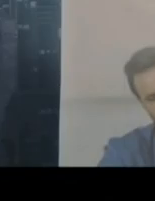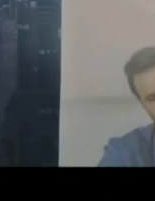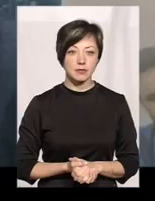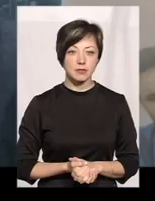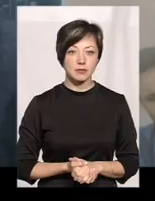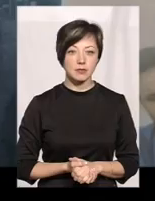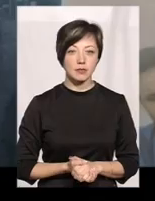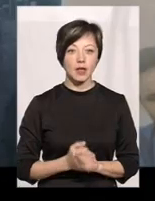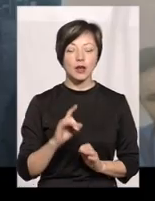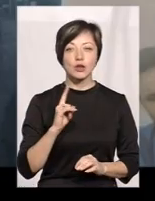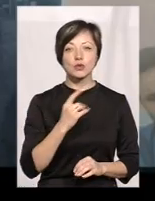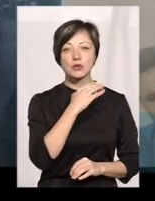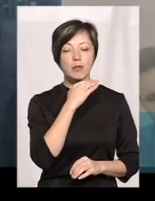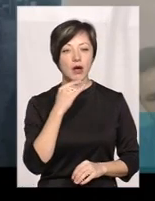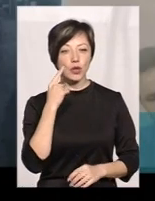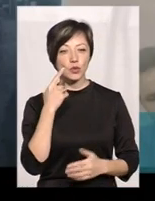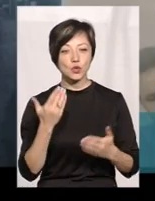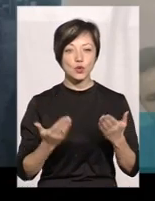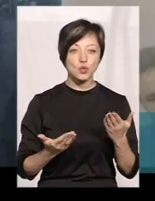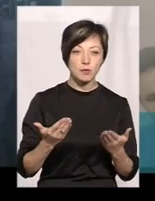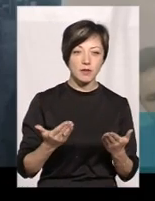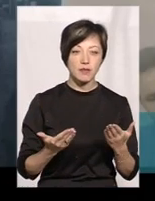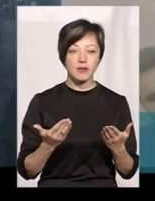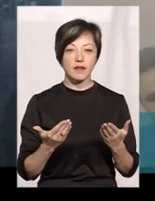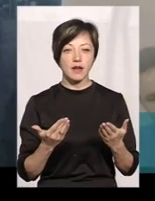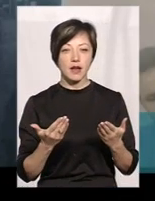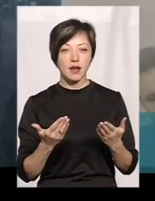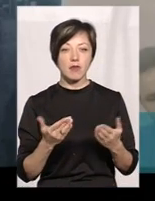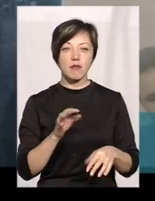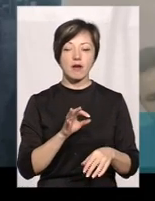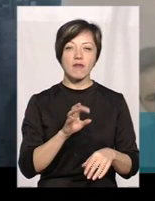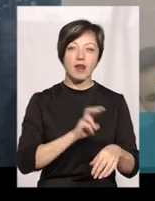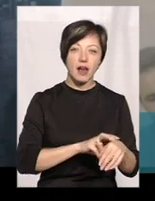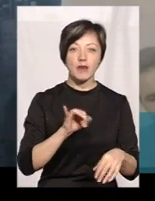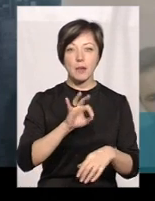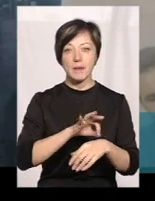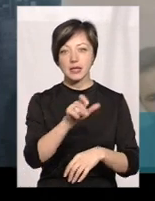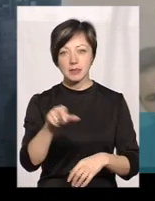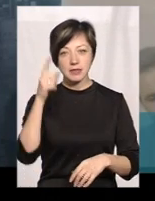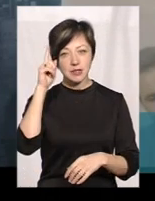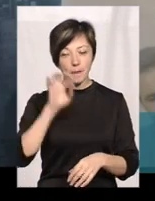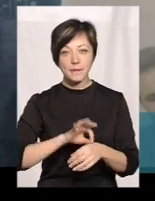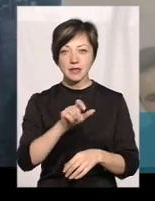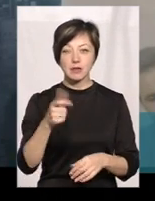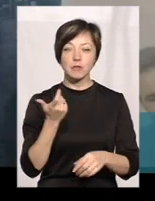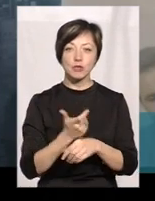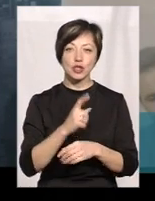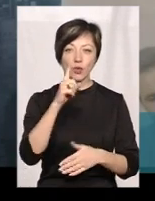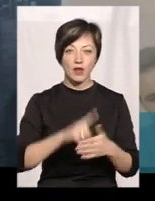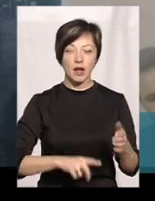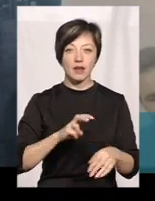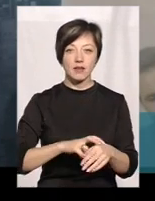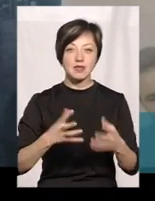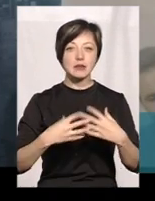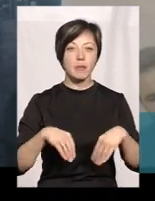Дуже багато сумнів, маніпуляцій, як у самих лікарів, так і, звичайно, у пацієнтів. Ми знаємо, що пацієнти найбільше довіряють лікарям, особливо